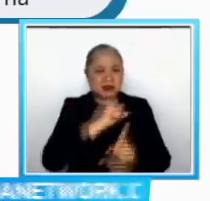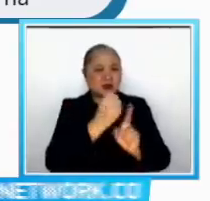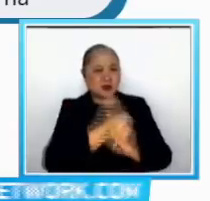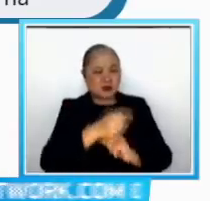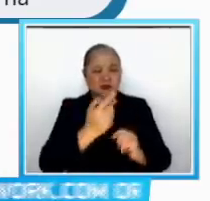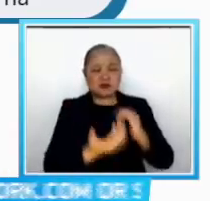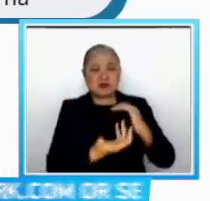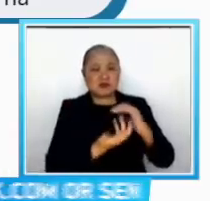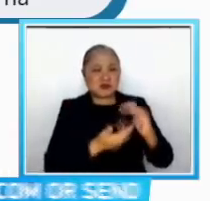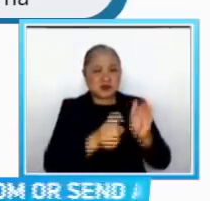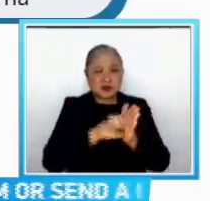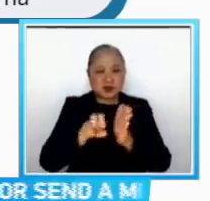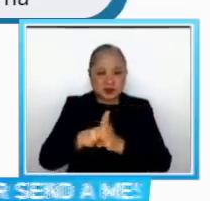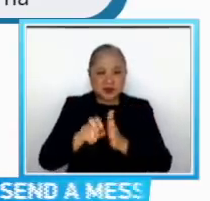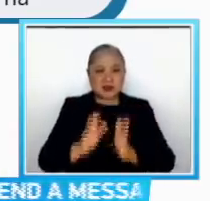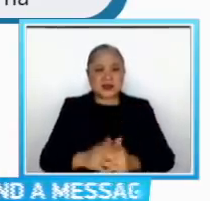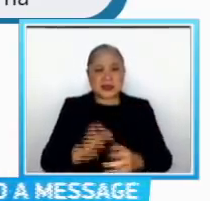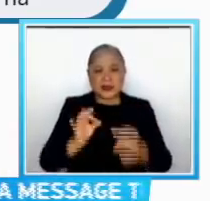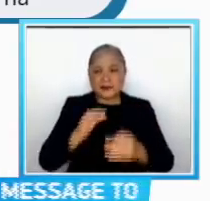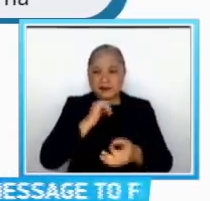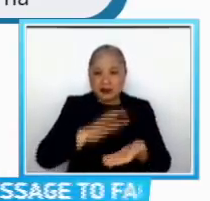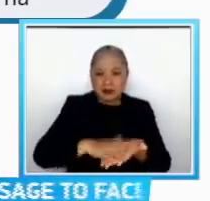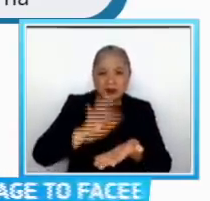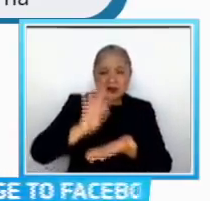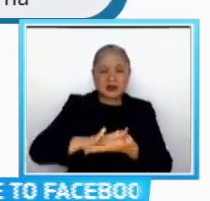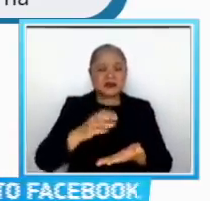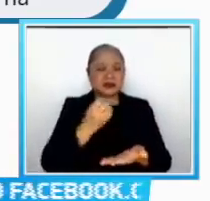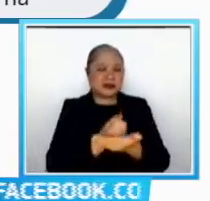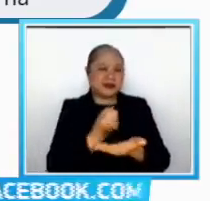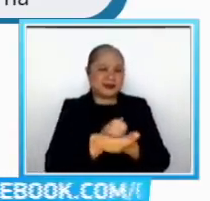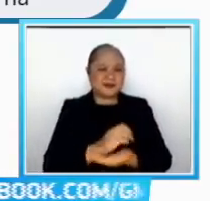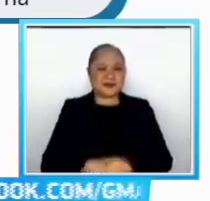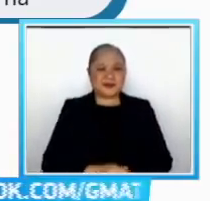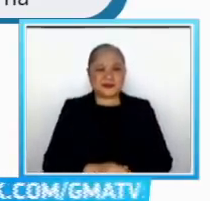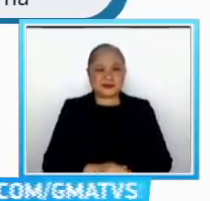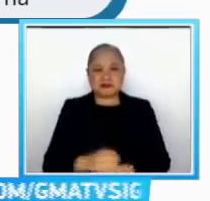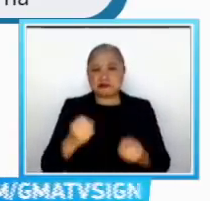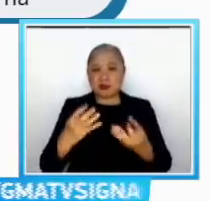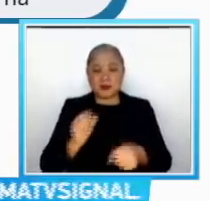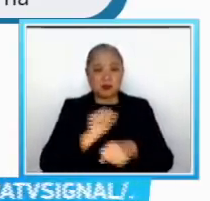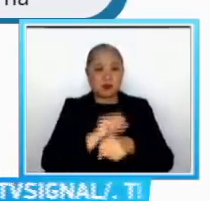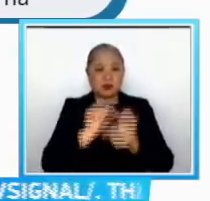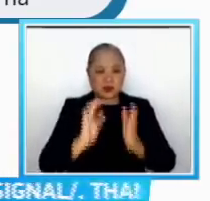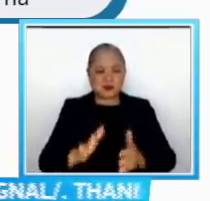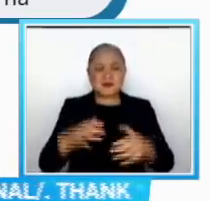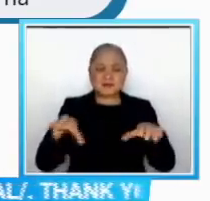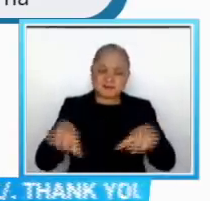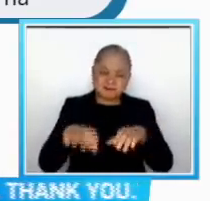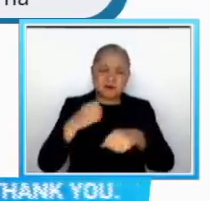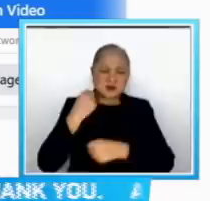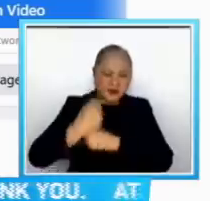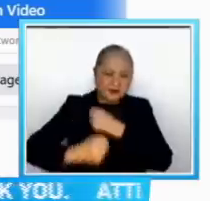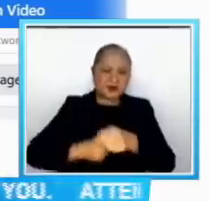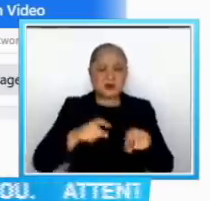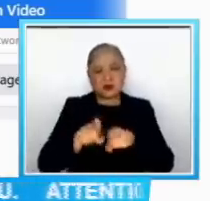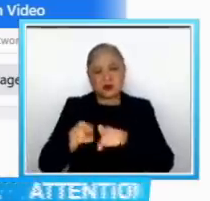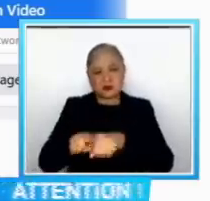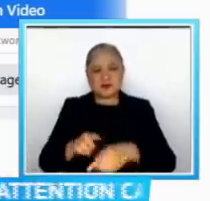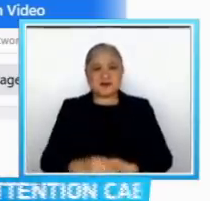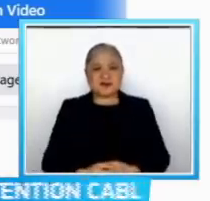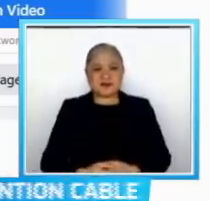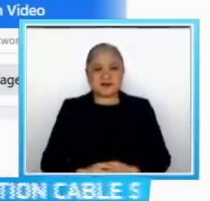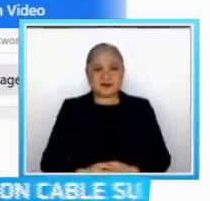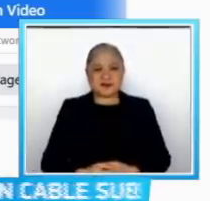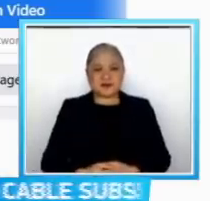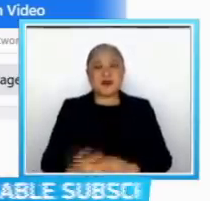kung hindi rin naman kataasan ang kita Marami raw kasing manggagawa ang nagihirap din Mga kapuso, makisali sa